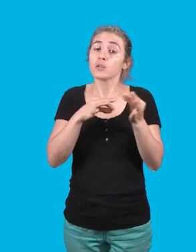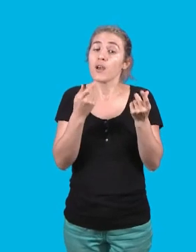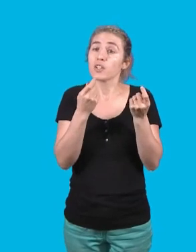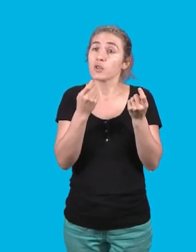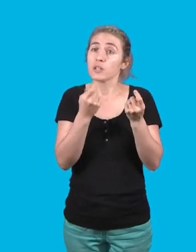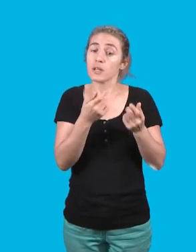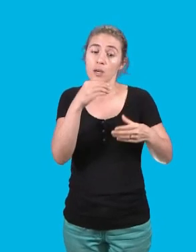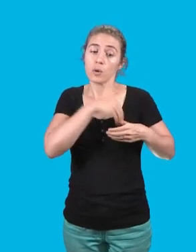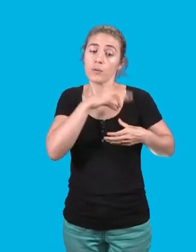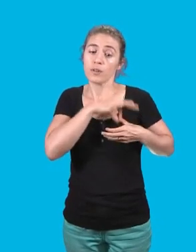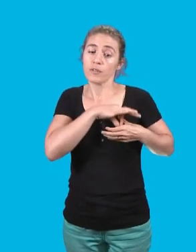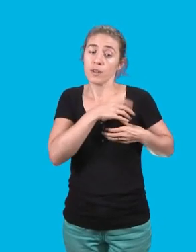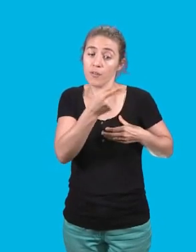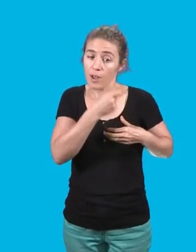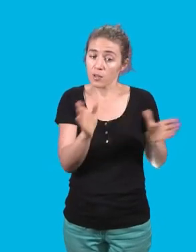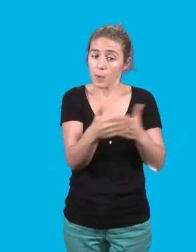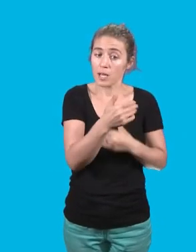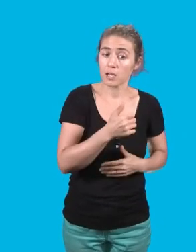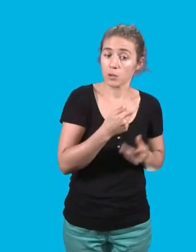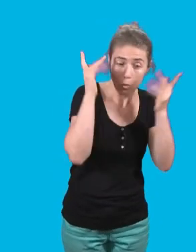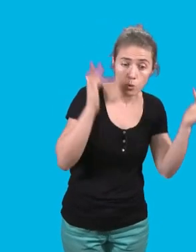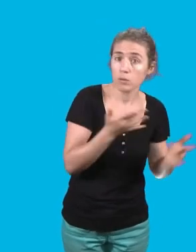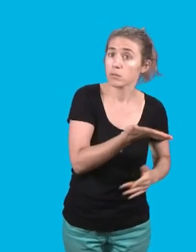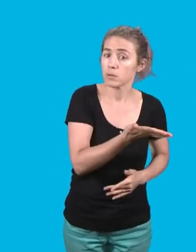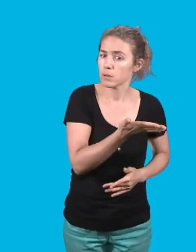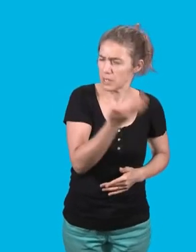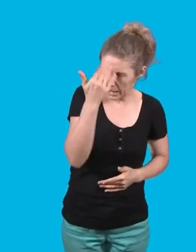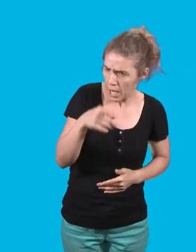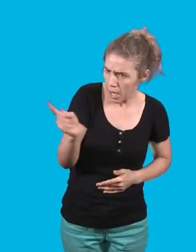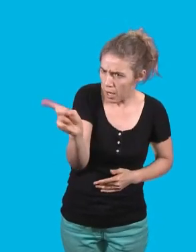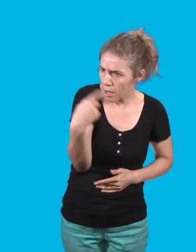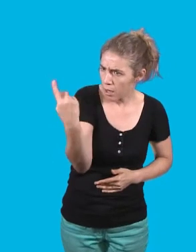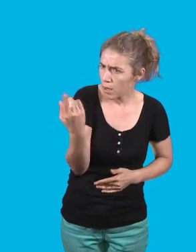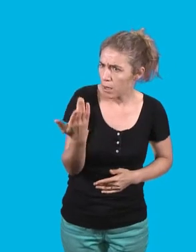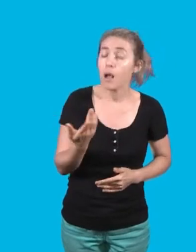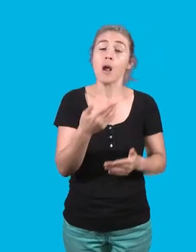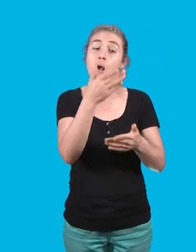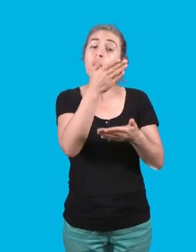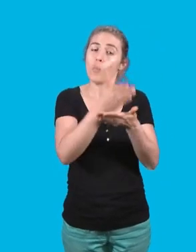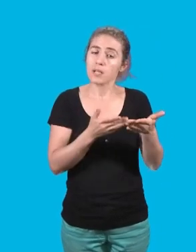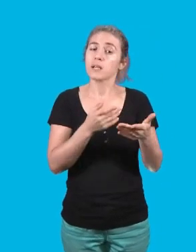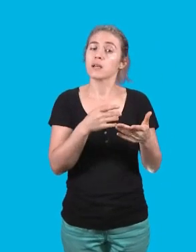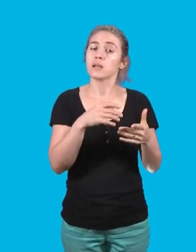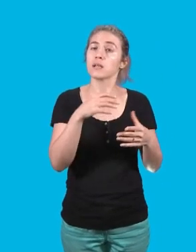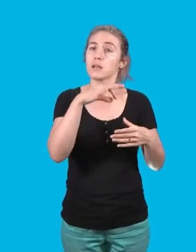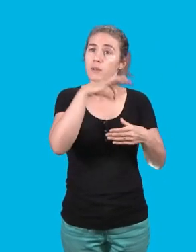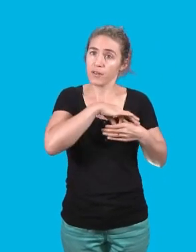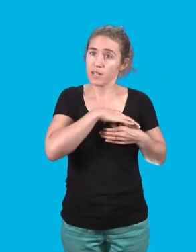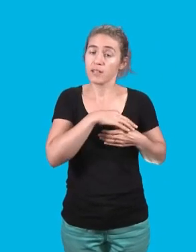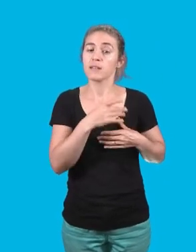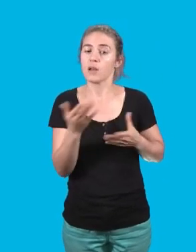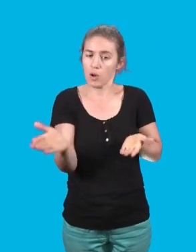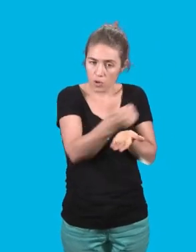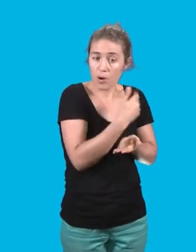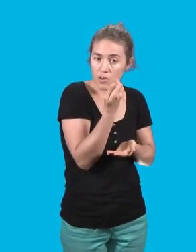de la cité, c'est le secteur culturel. Et qu'à l'intérieur de cette moitié de recettes, il y a une